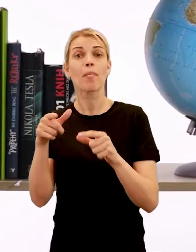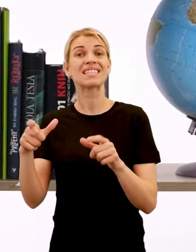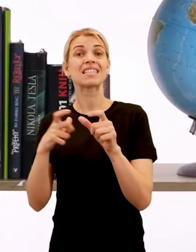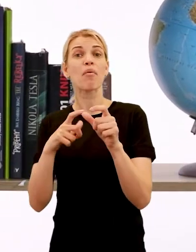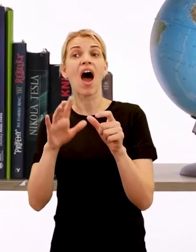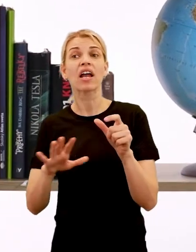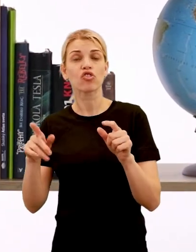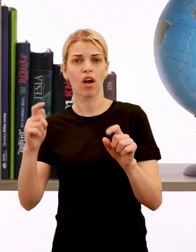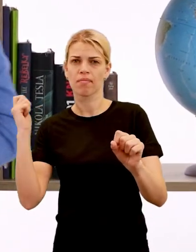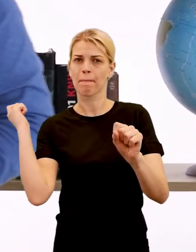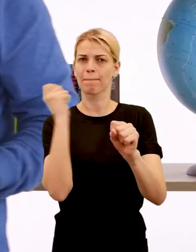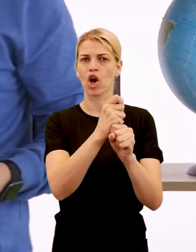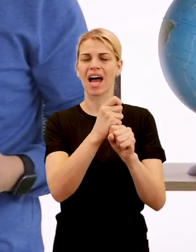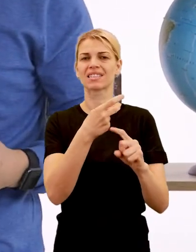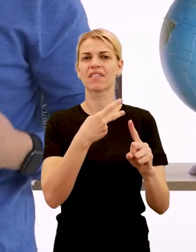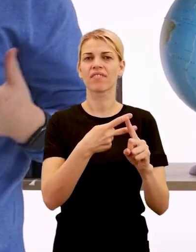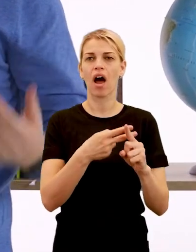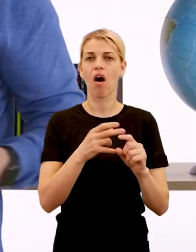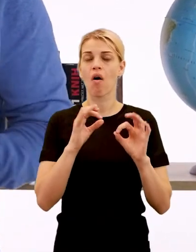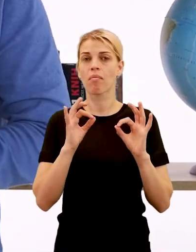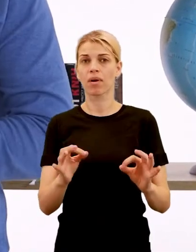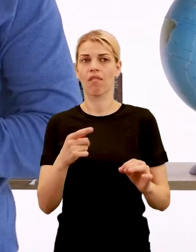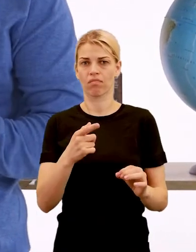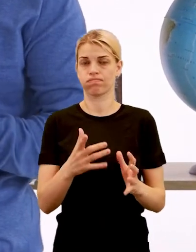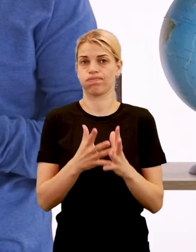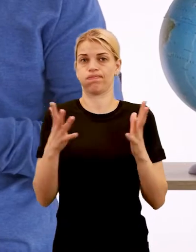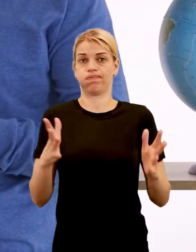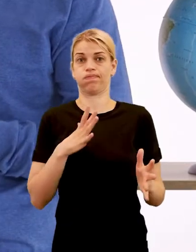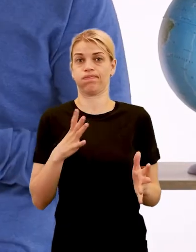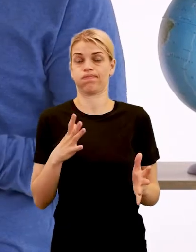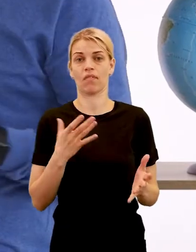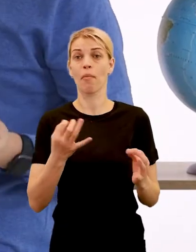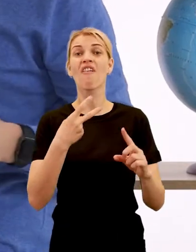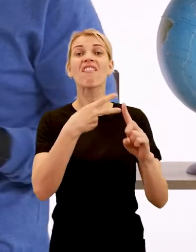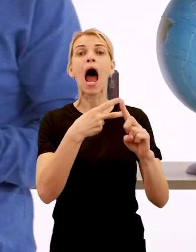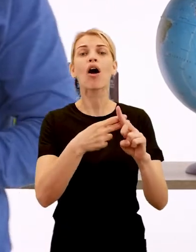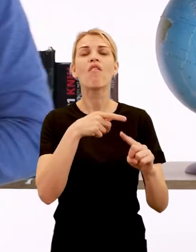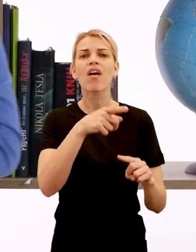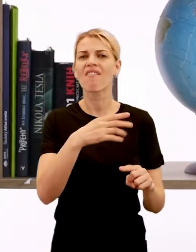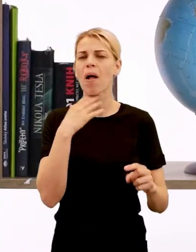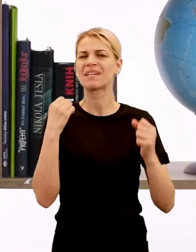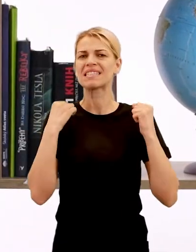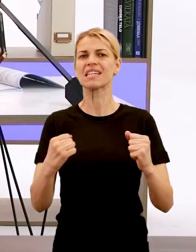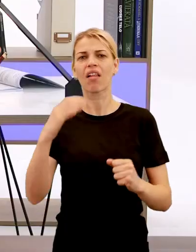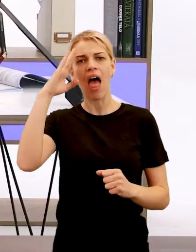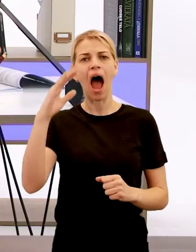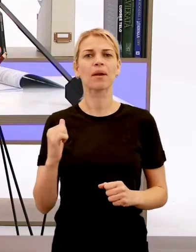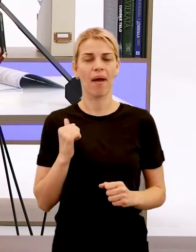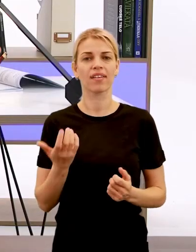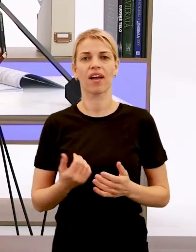Frankov porazil. Čo teda bola veľká vec, pretože Frankovia mali veľmi silnú armádu.